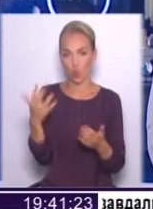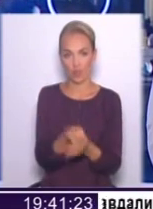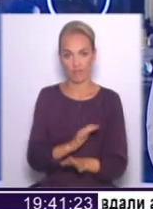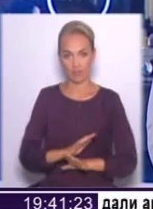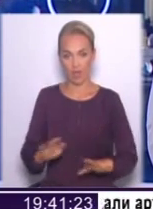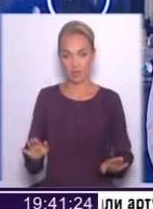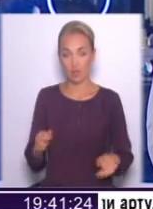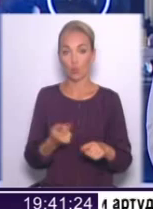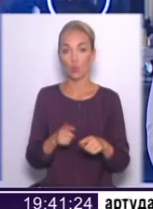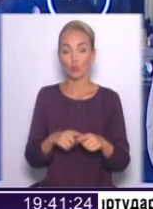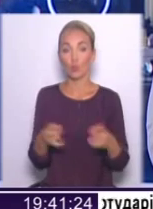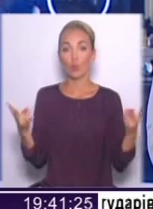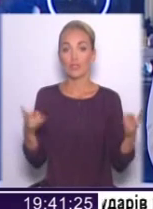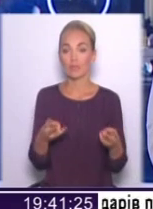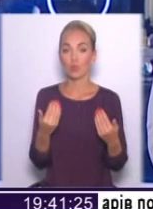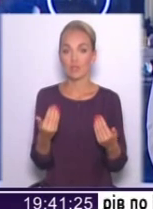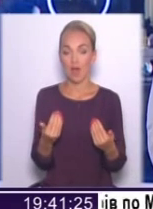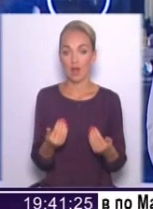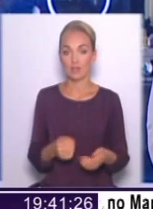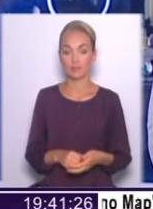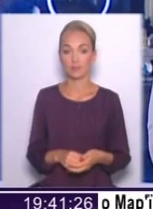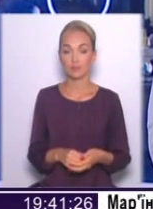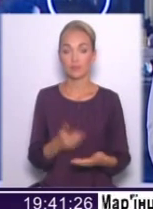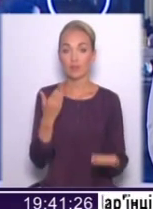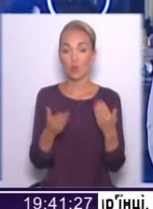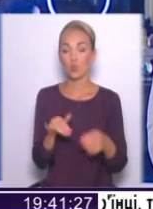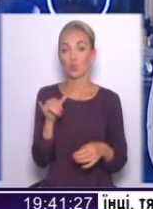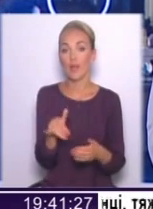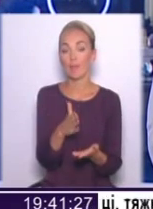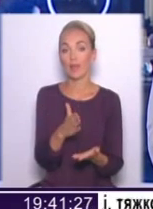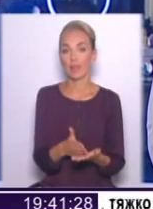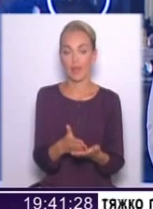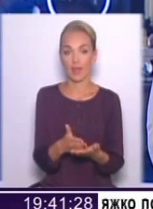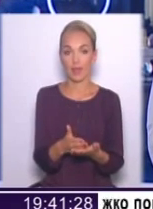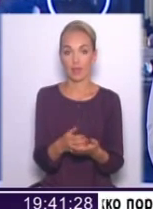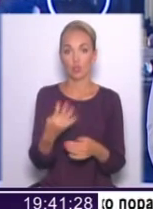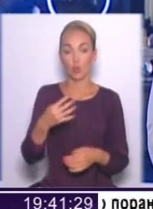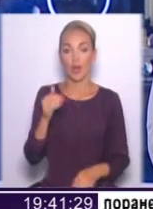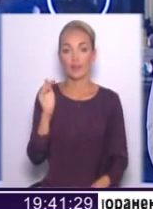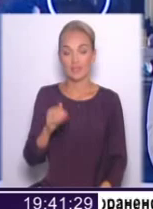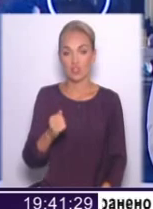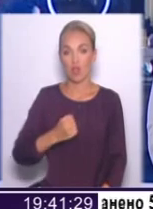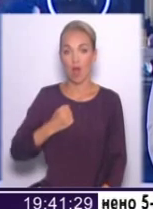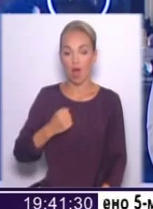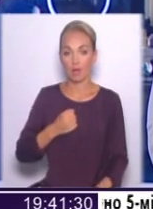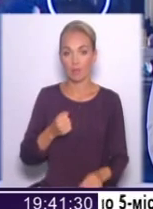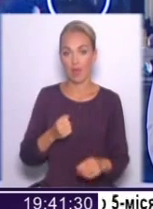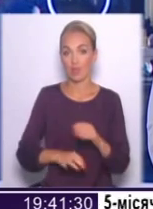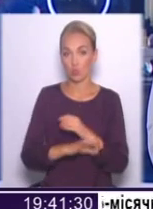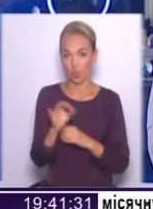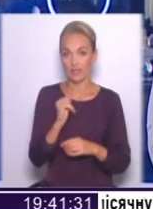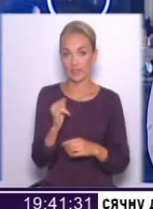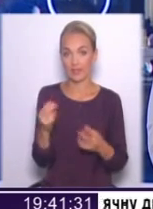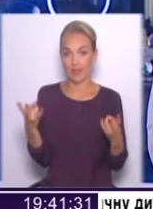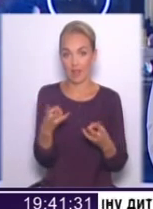потрібно зараз, ну, якщо в тебе є 40-тисячна армія на Сході, значить її треба чимось забавляти.